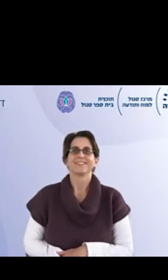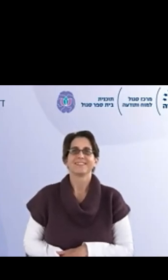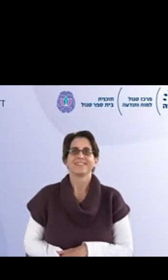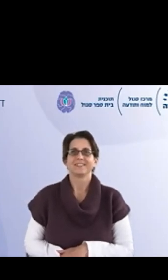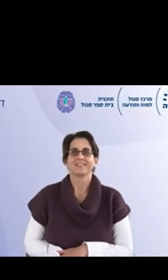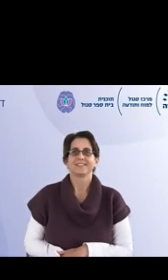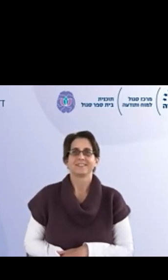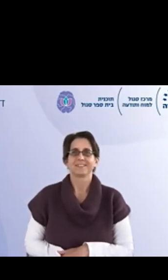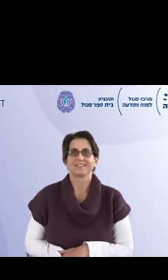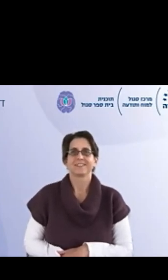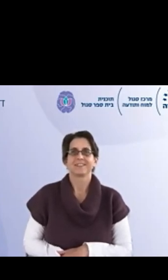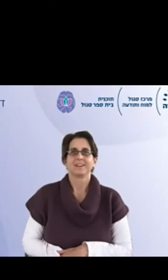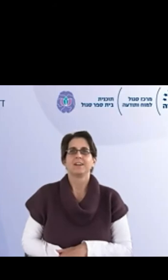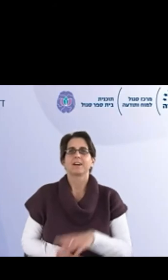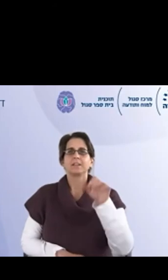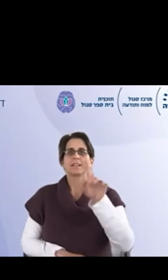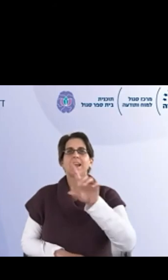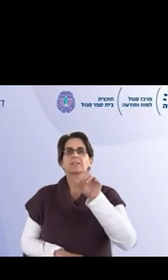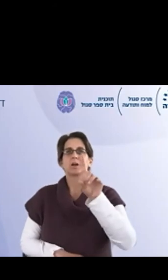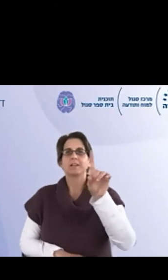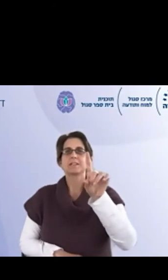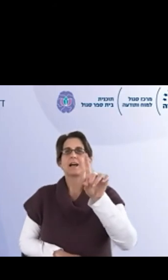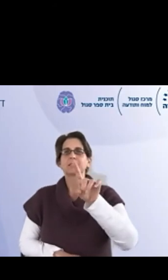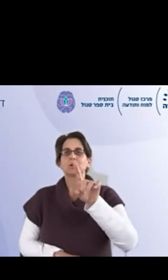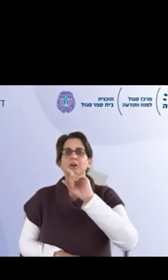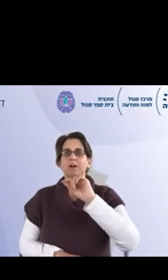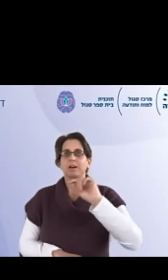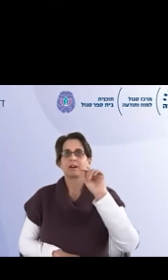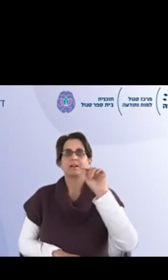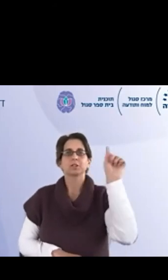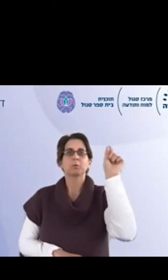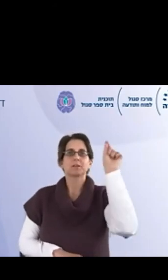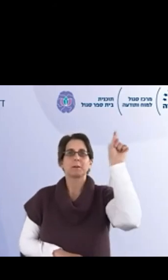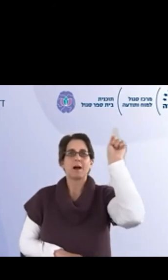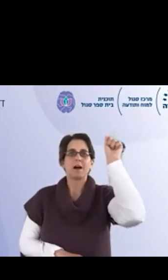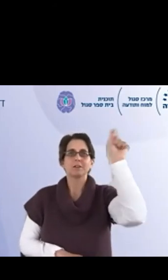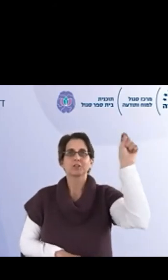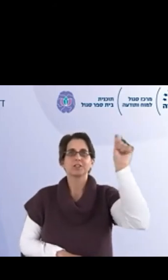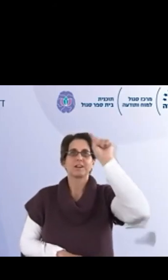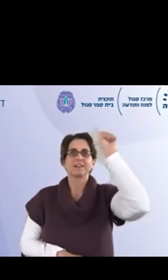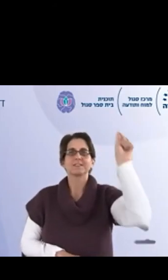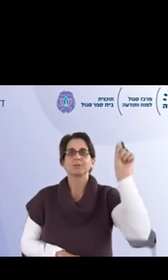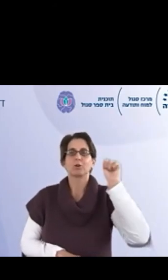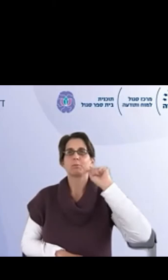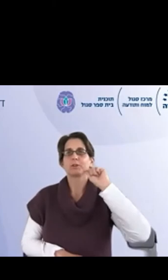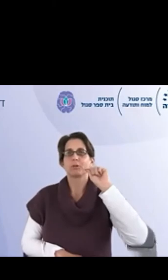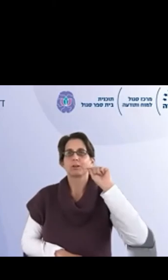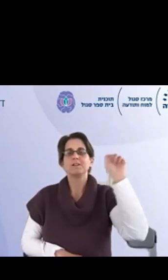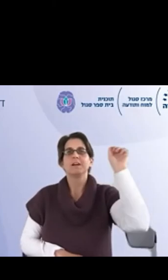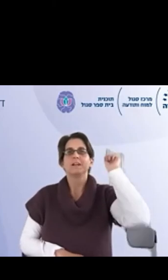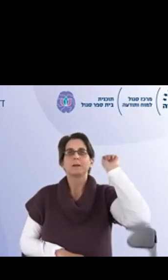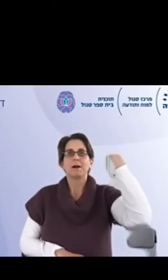באמצעות ובעזרת המיינדפולנס. אנחנו עכשיו מבינים... אני צריכה לעשות לך רגע, יש פה את תמר, שהיא אחראית אתן על כל